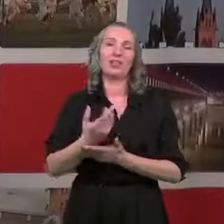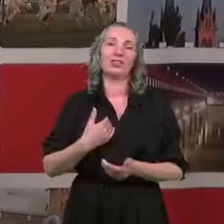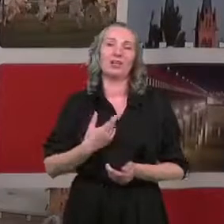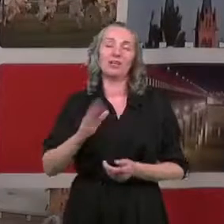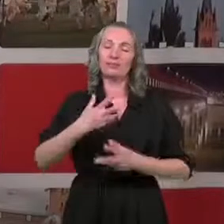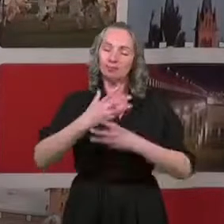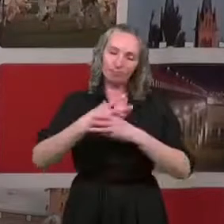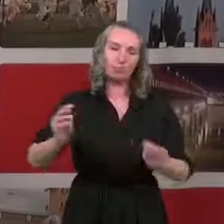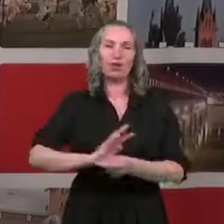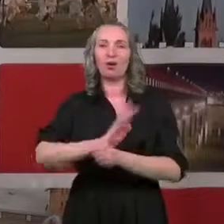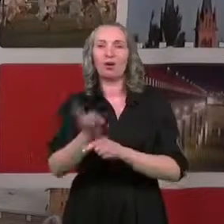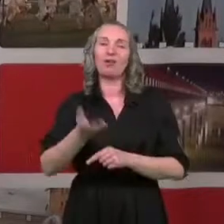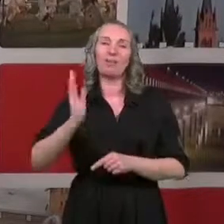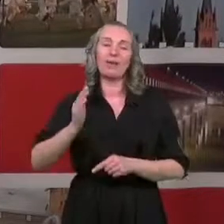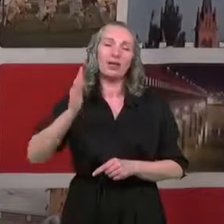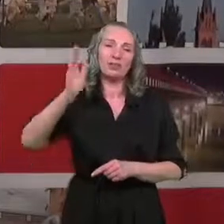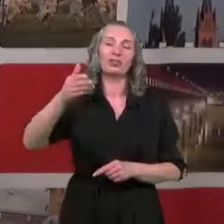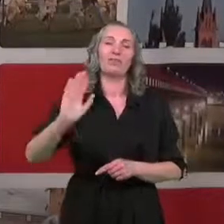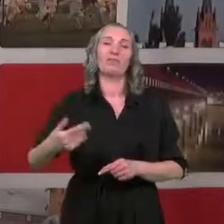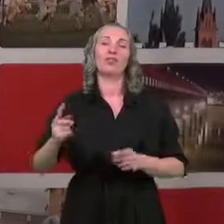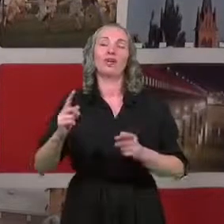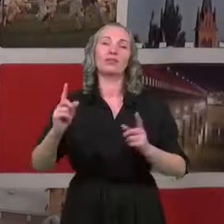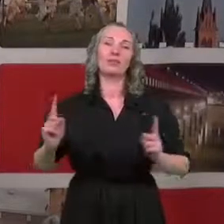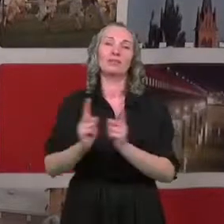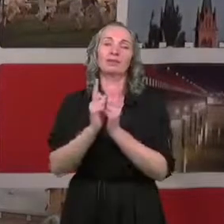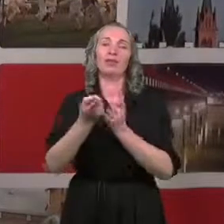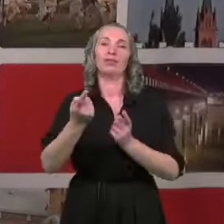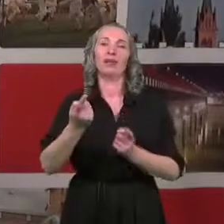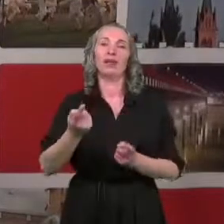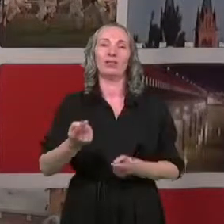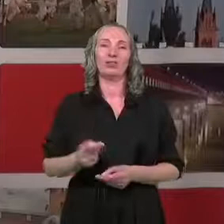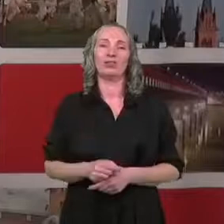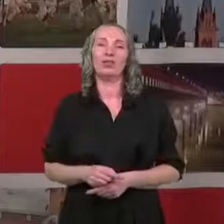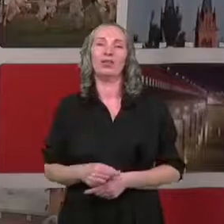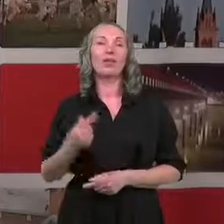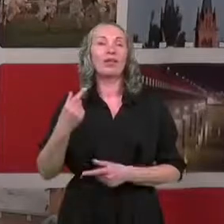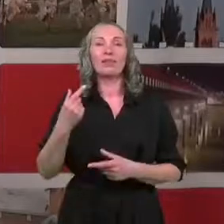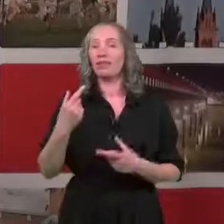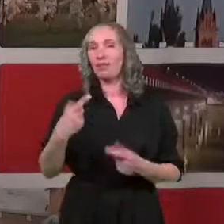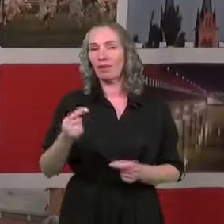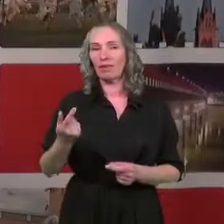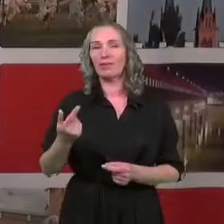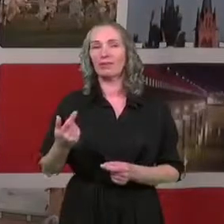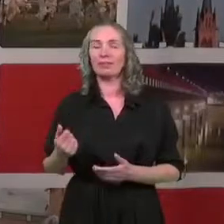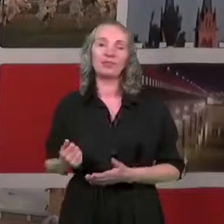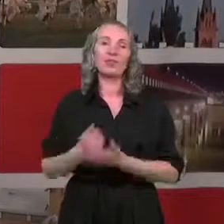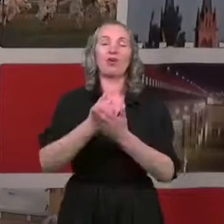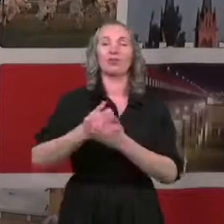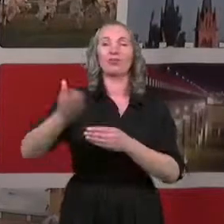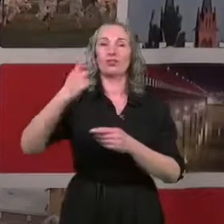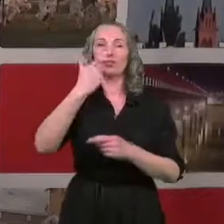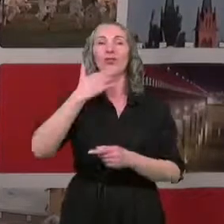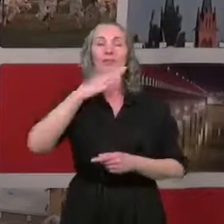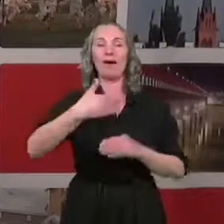to minie i będziemy mogli spotkać się tak, tak jak dotychczas niosąc 2 maja flagę